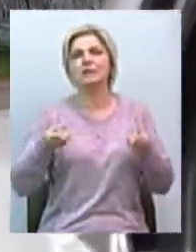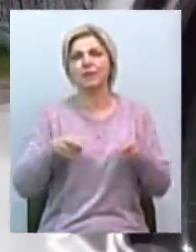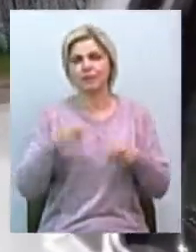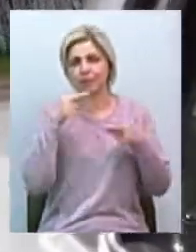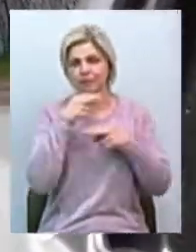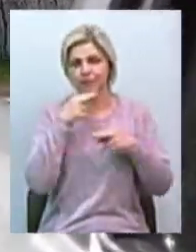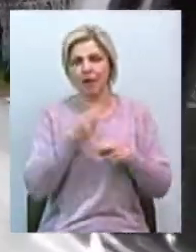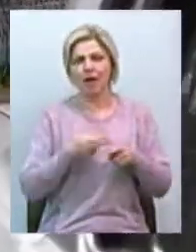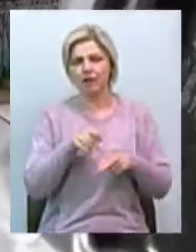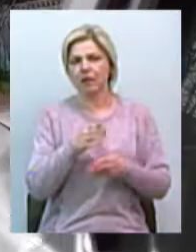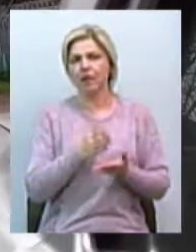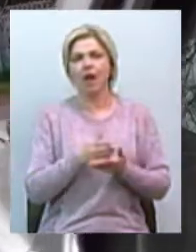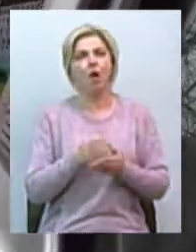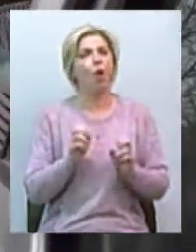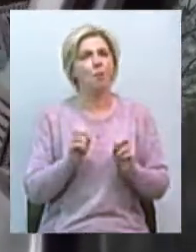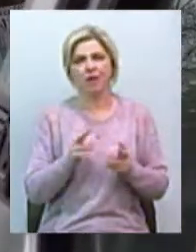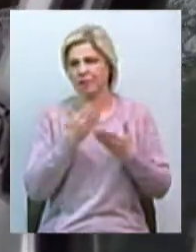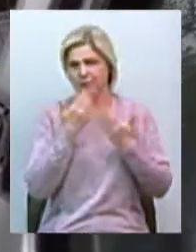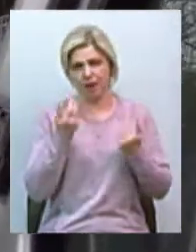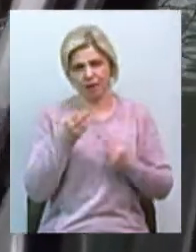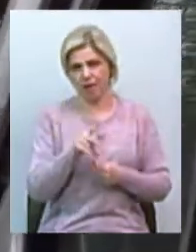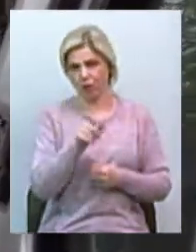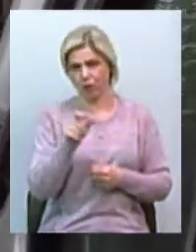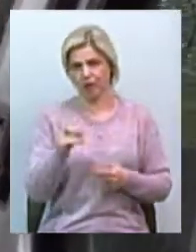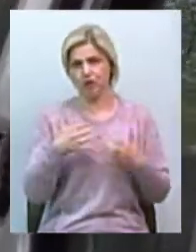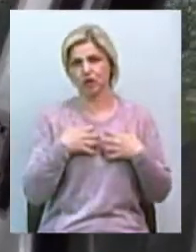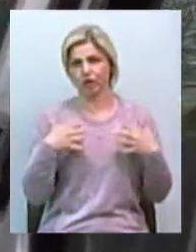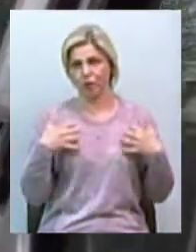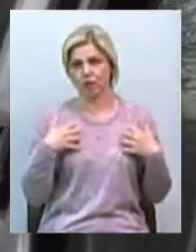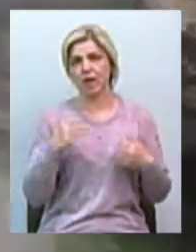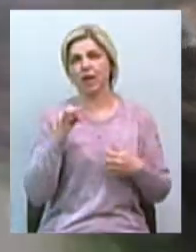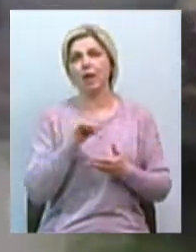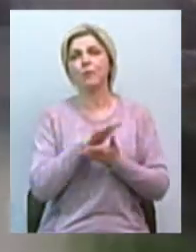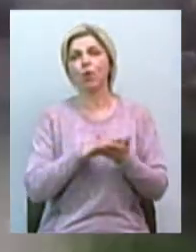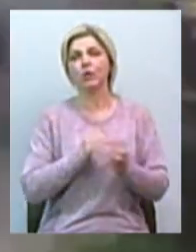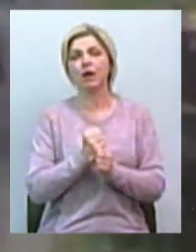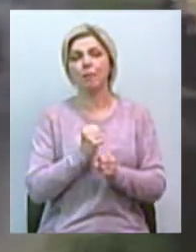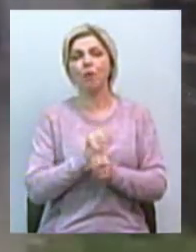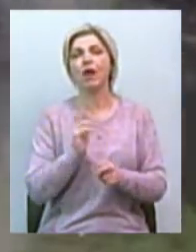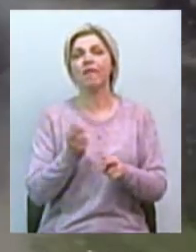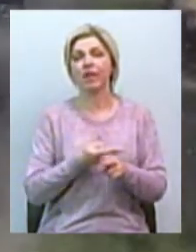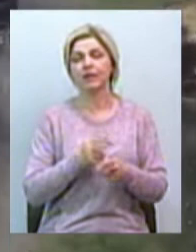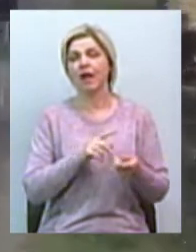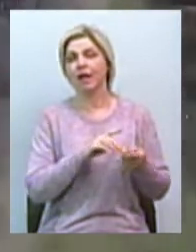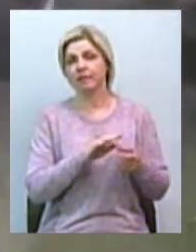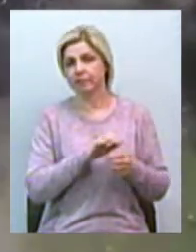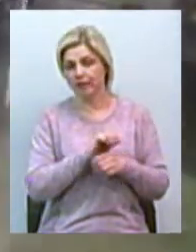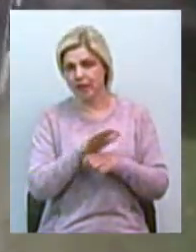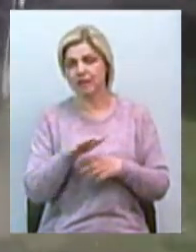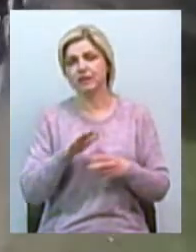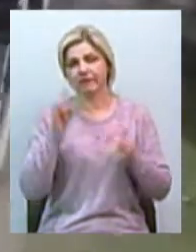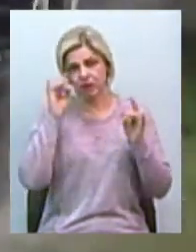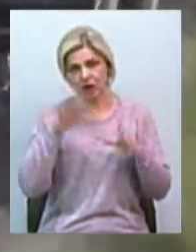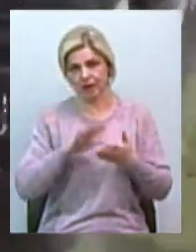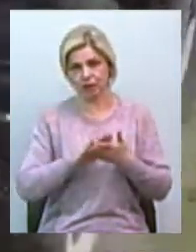яка є цілком безпечною для людей і тварин та не шкодить поверхня. Тривають роботи з ліквідацією наслідків надзвичайної ситуації.